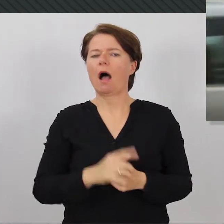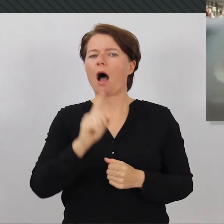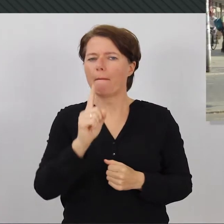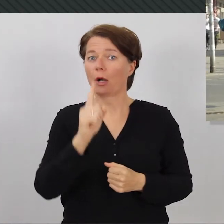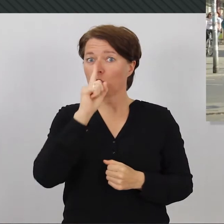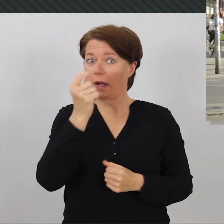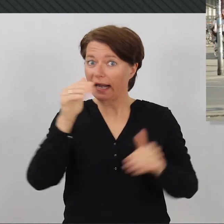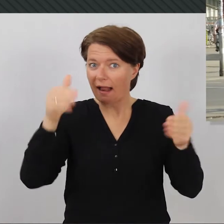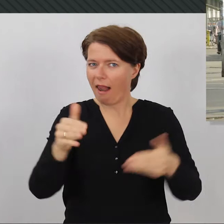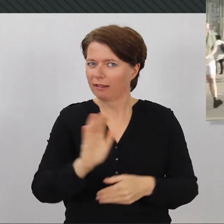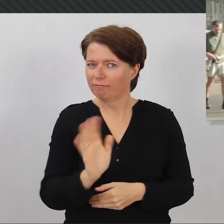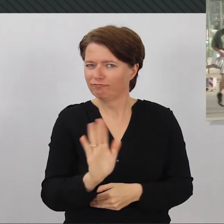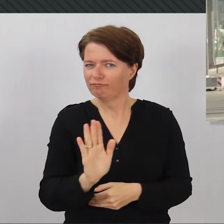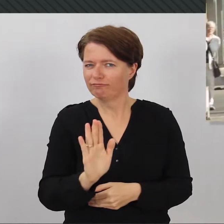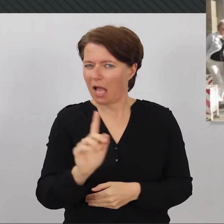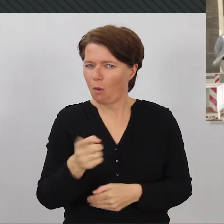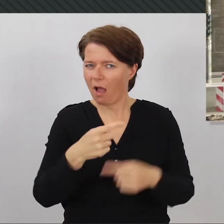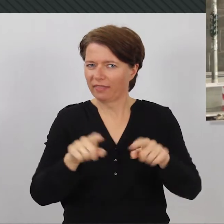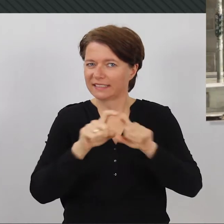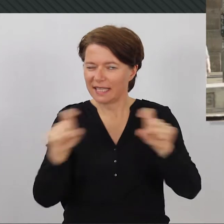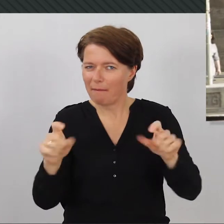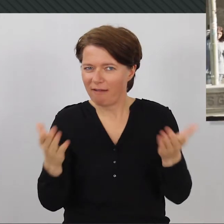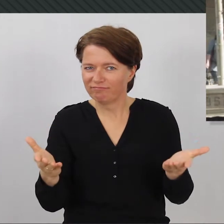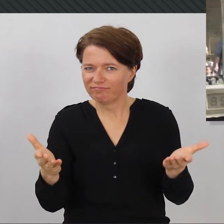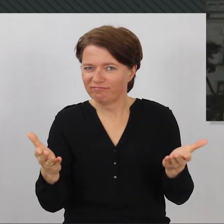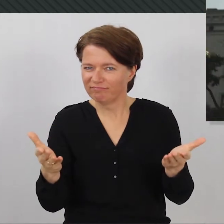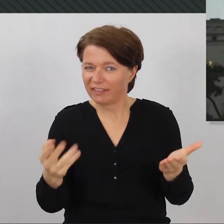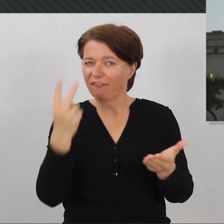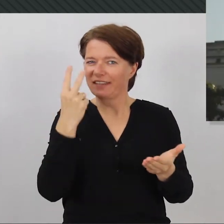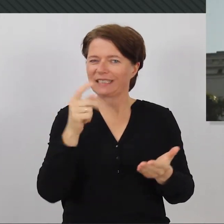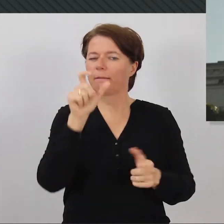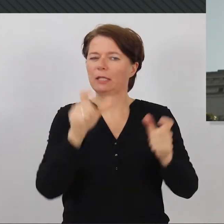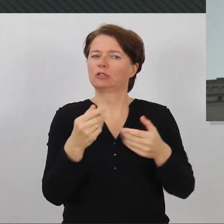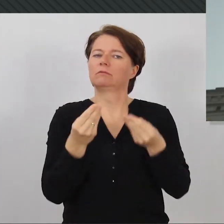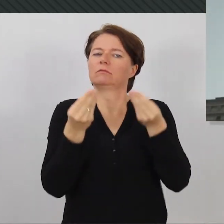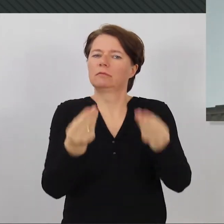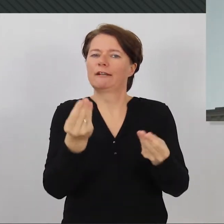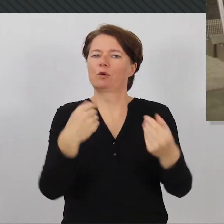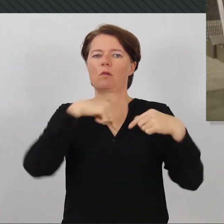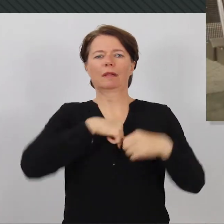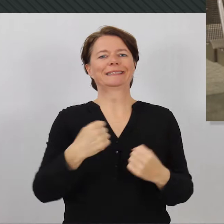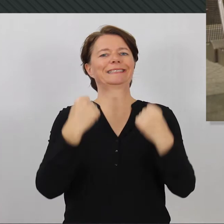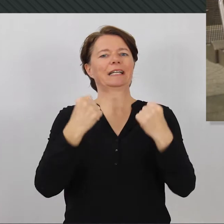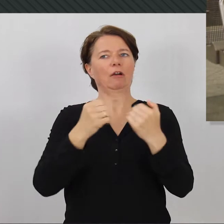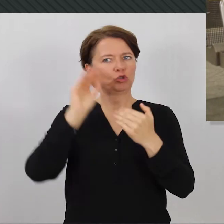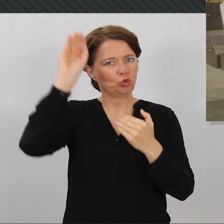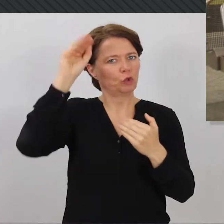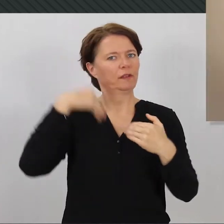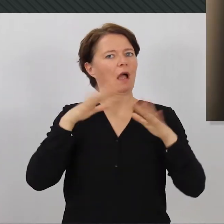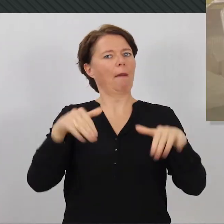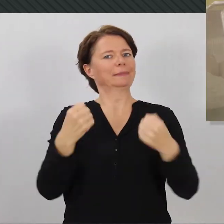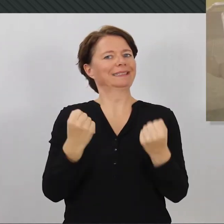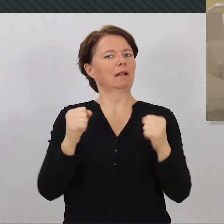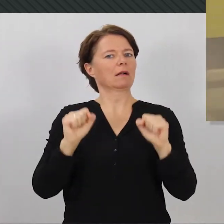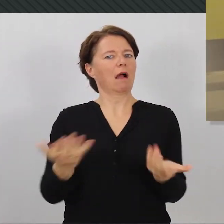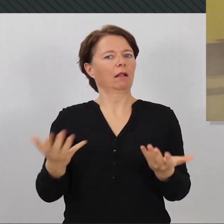Aber es geht nicht nur um Geld. Wie wichtig ist den Menschen das Gefühl, abgesichert zu sein und an